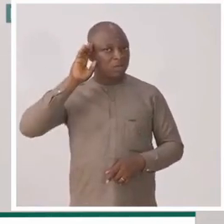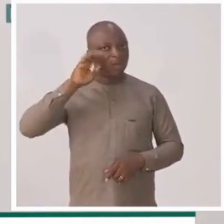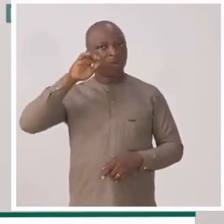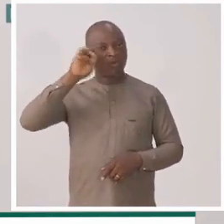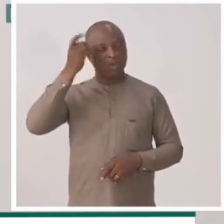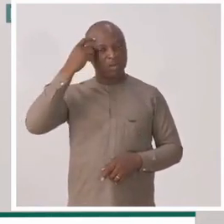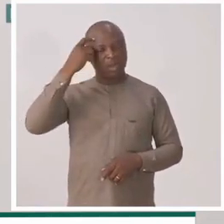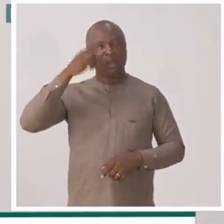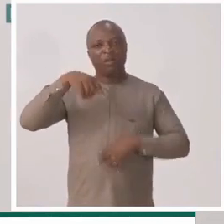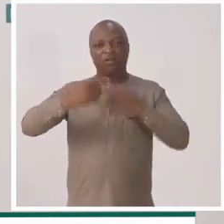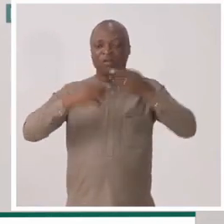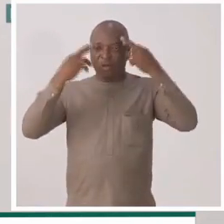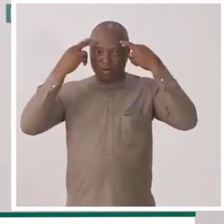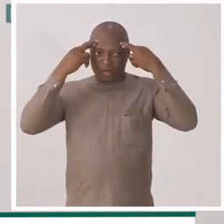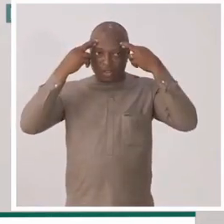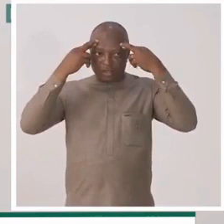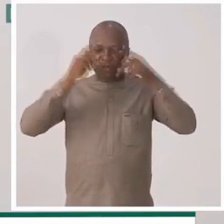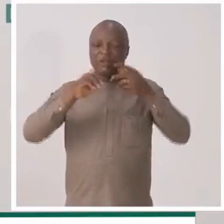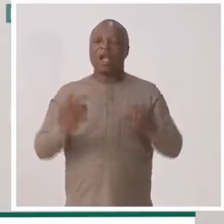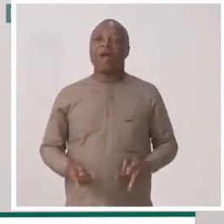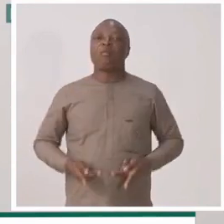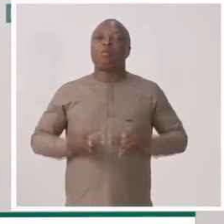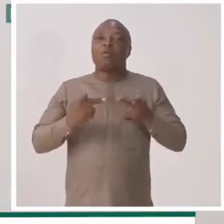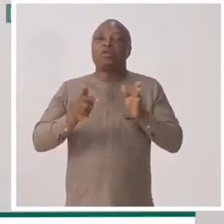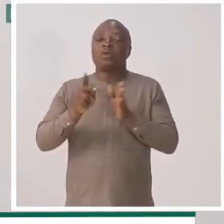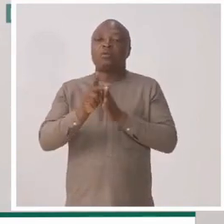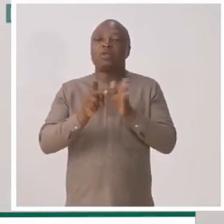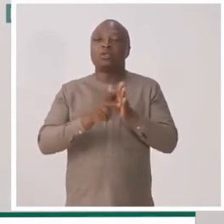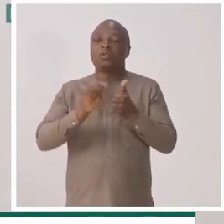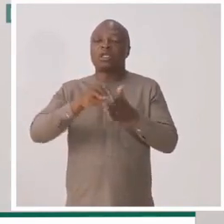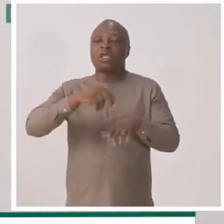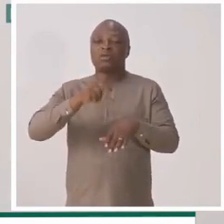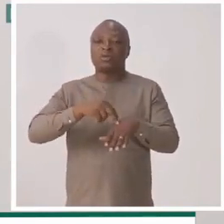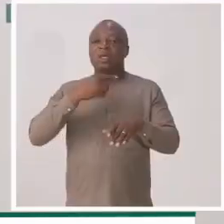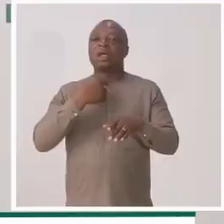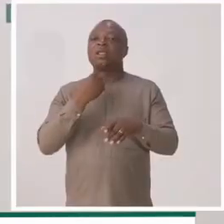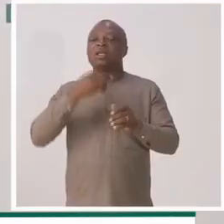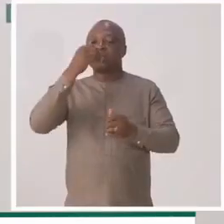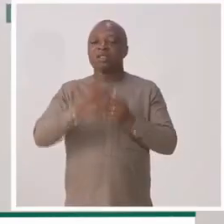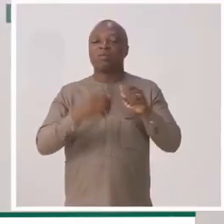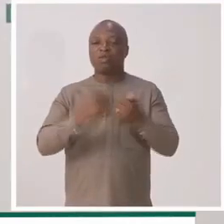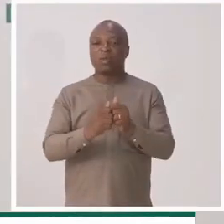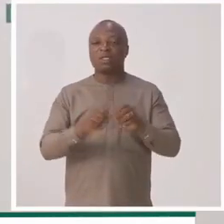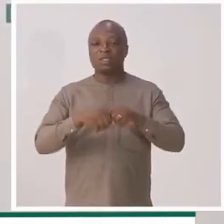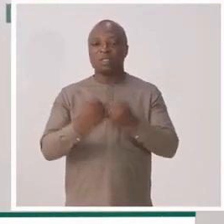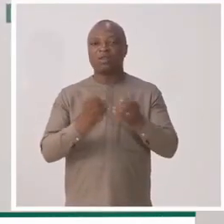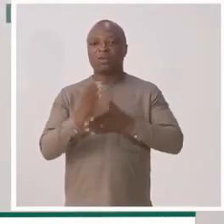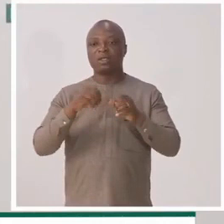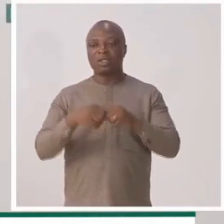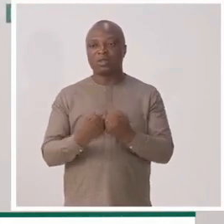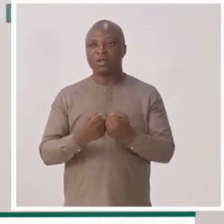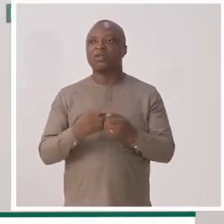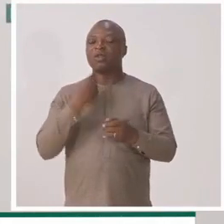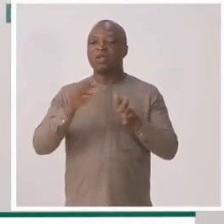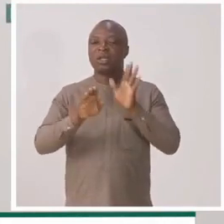entendu, le gouvernement va réfléchir à proposer une politique de cette nature qui adresse chaque problématique secteur